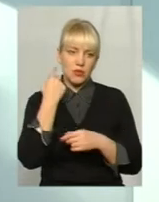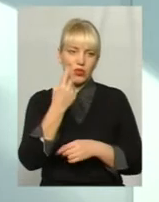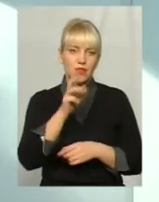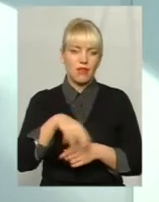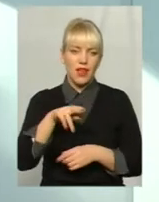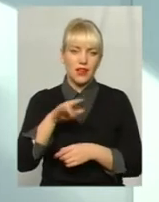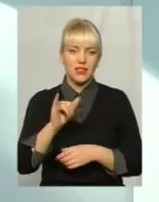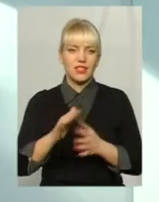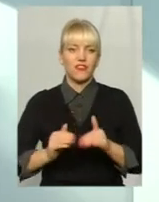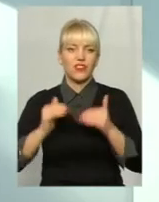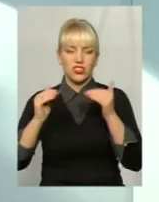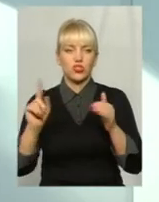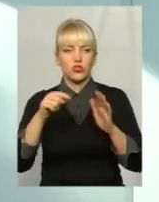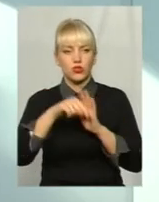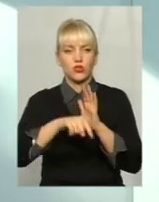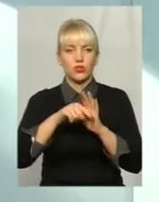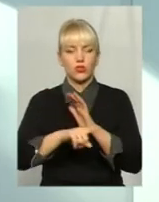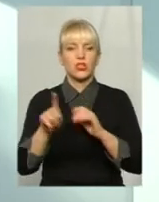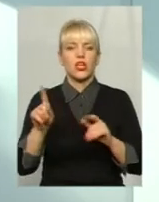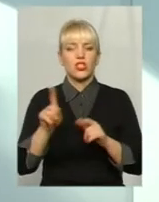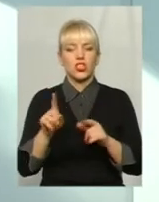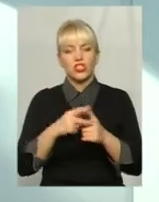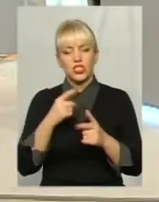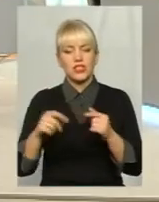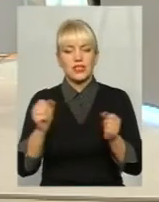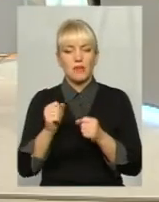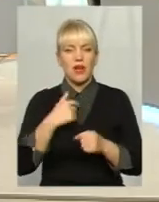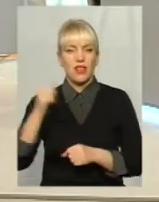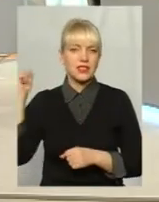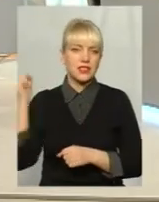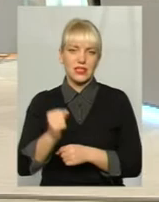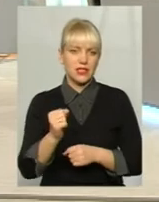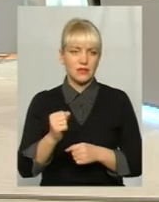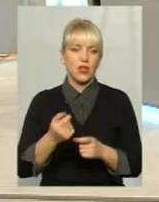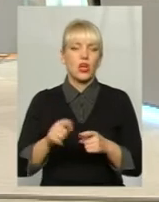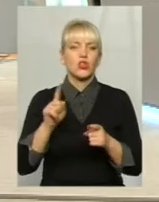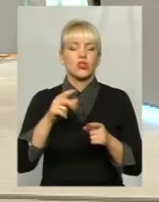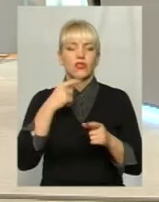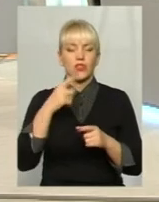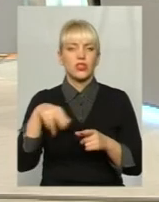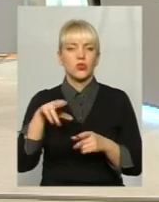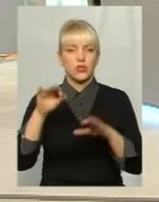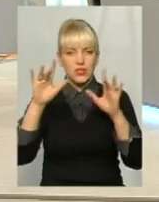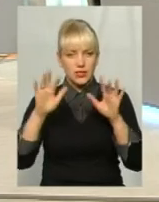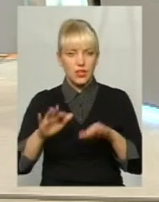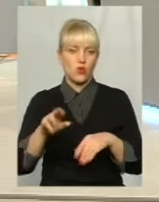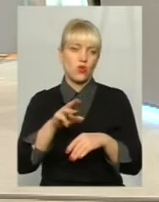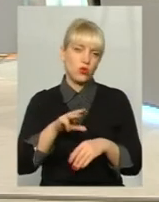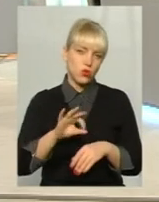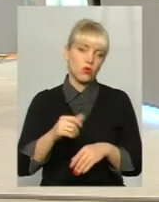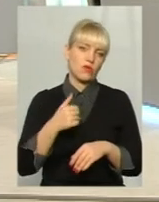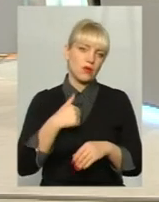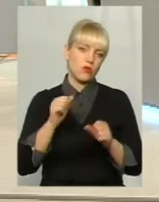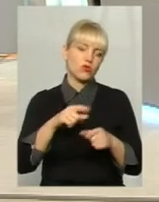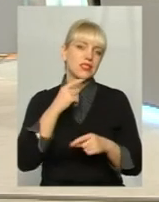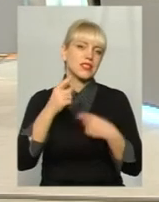Ну що стосується, ви сказали, чи зима нас не застане, Зненацька, там сніг і так далі, то хочу сказати, що ми до